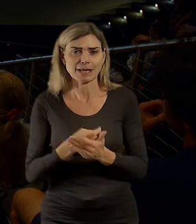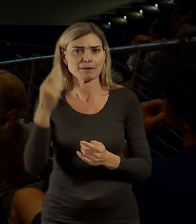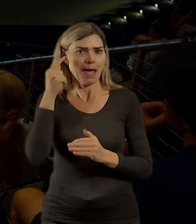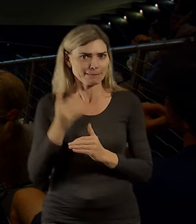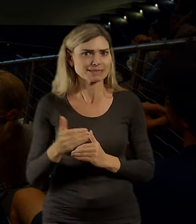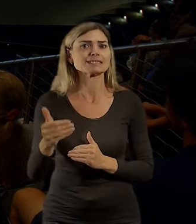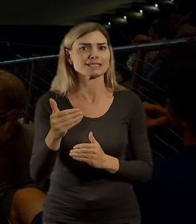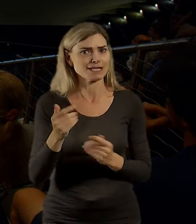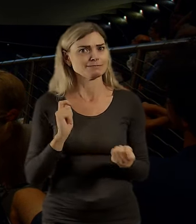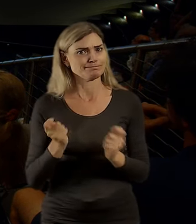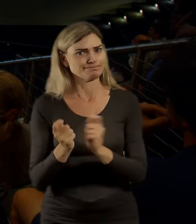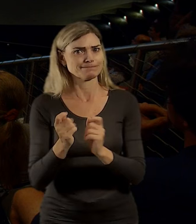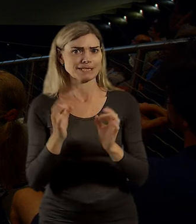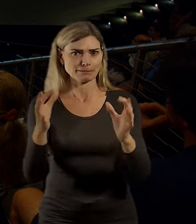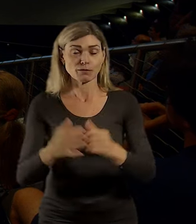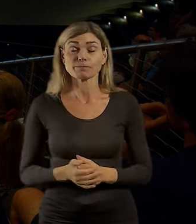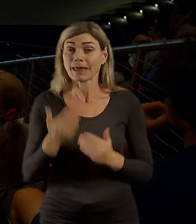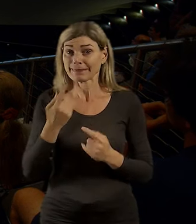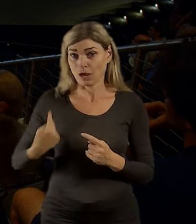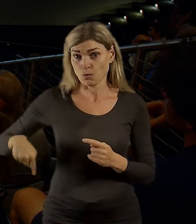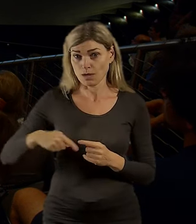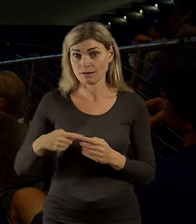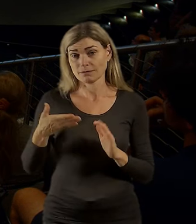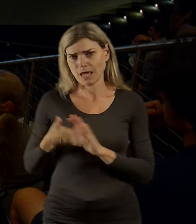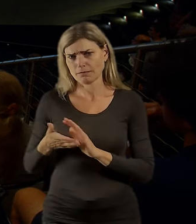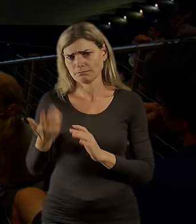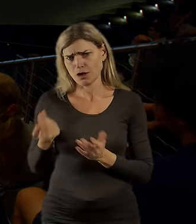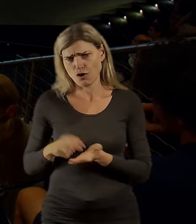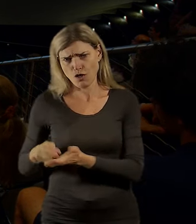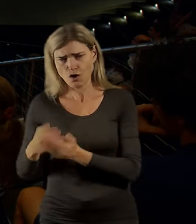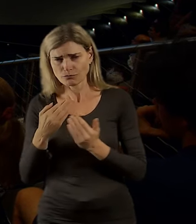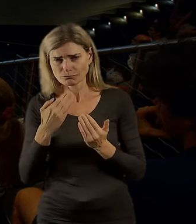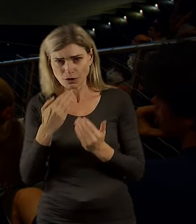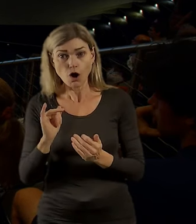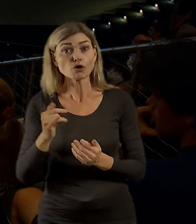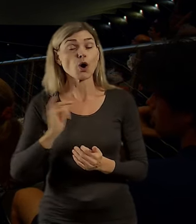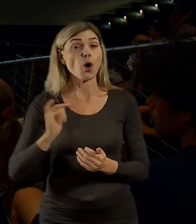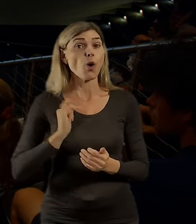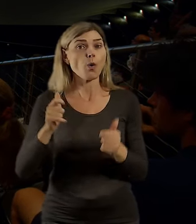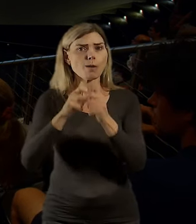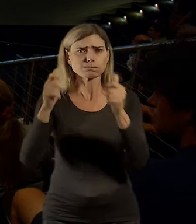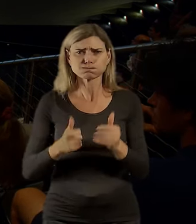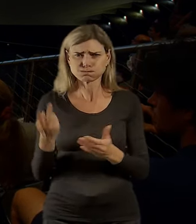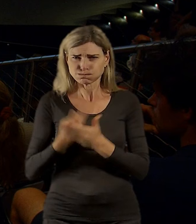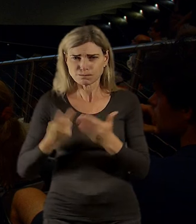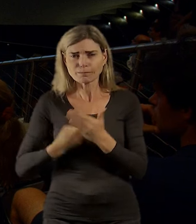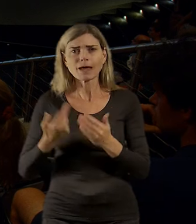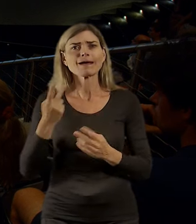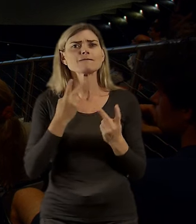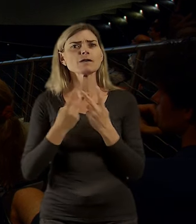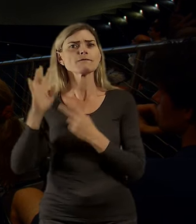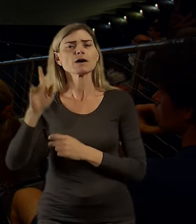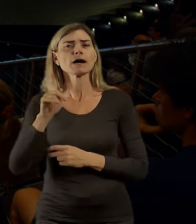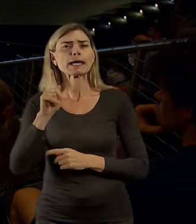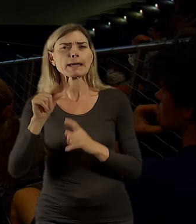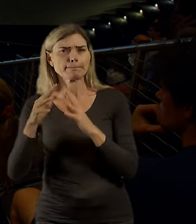kolegy a pokud byste se chtěli podívat tady na tuhle studii, je dostupná na webu IPRU anebo tady přes ten QR